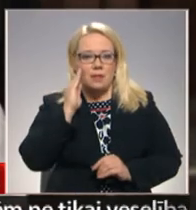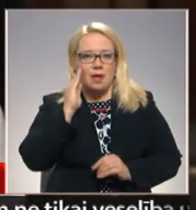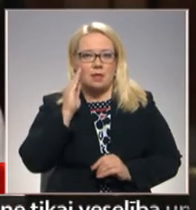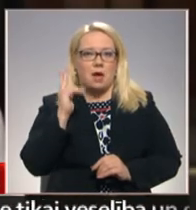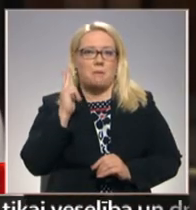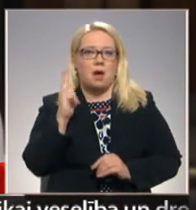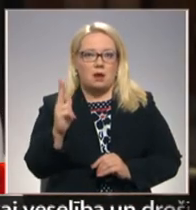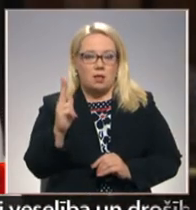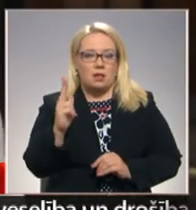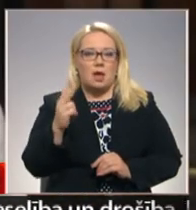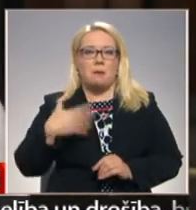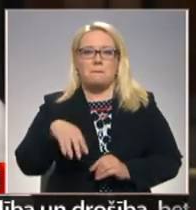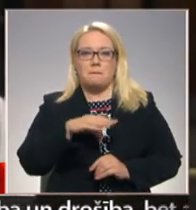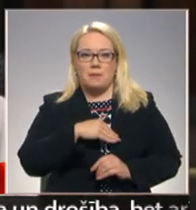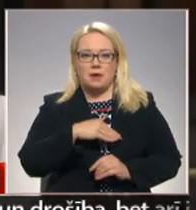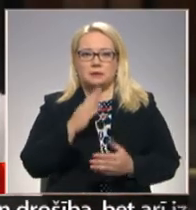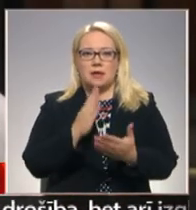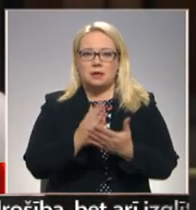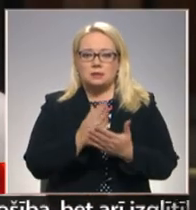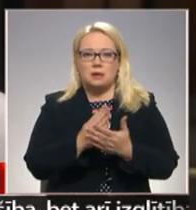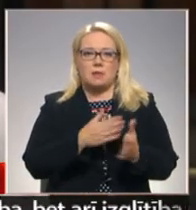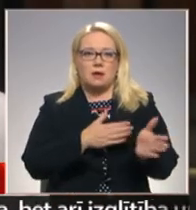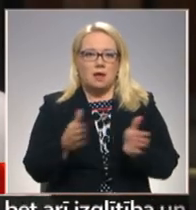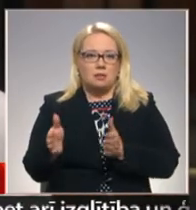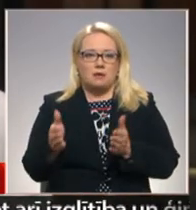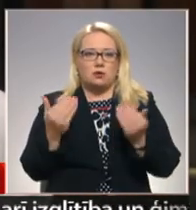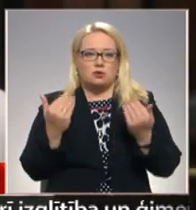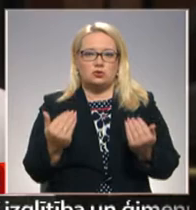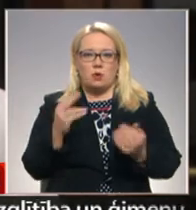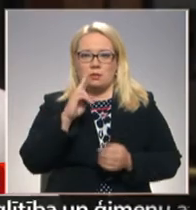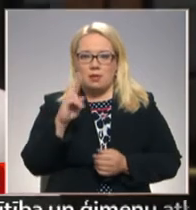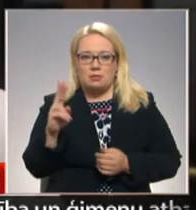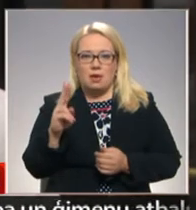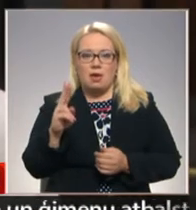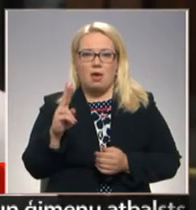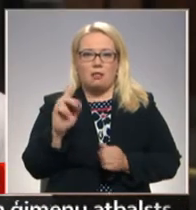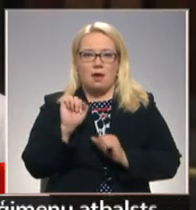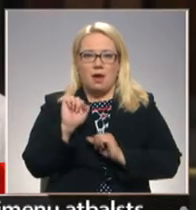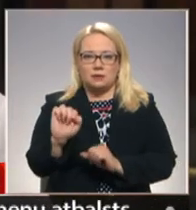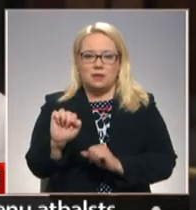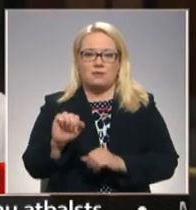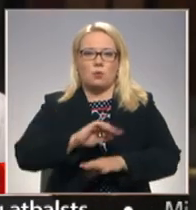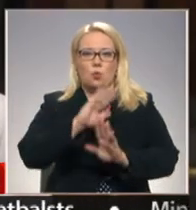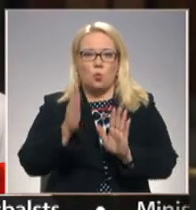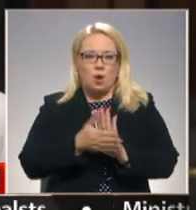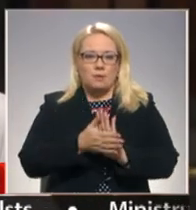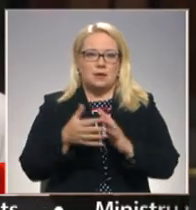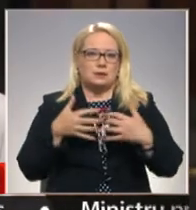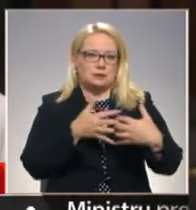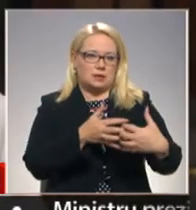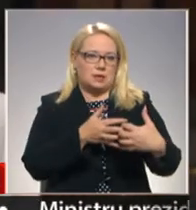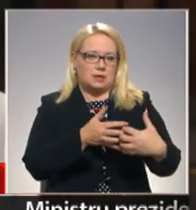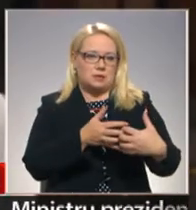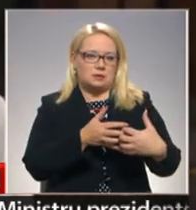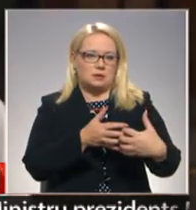garantijām mēs esam gatavi šonadēļ iestāties un kopīgi cīnīties.